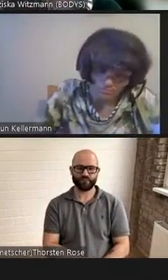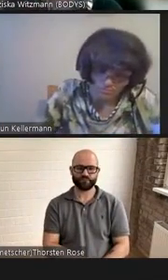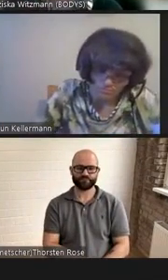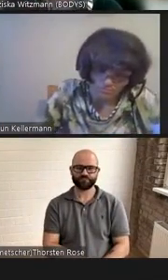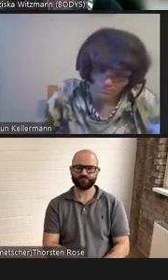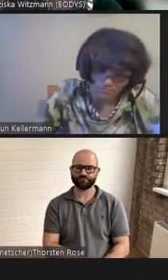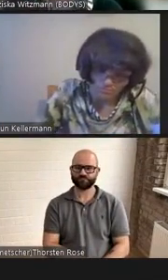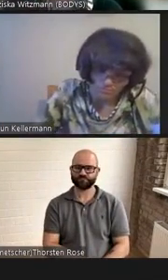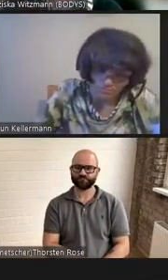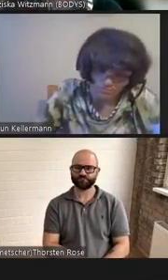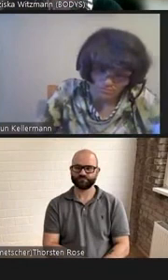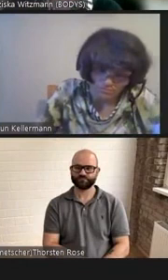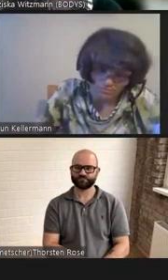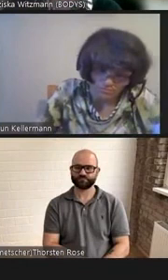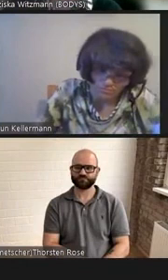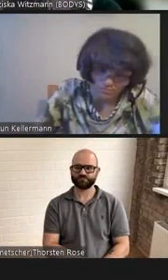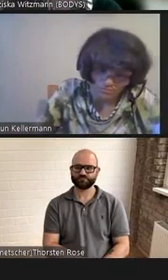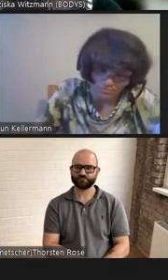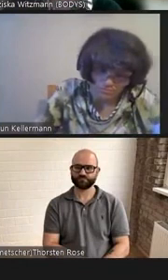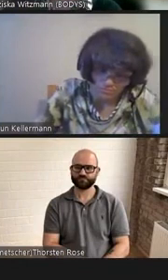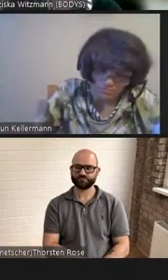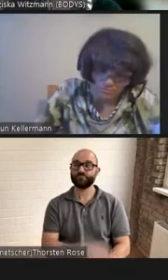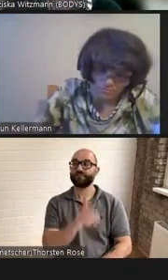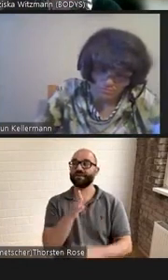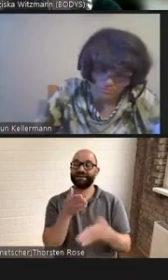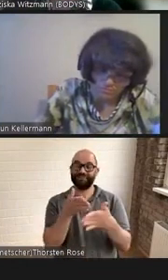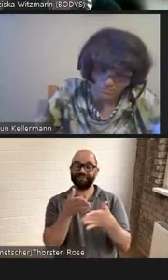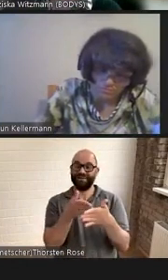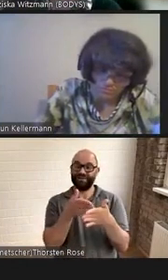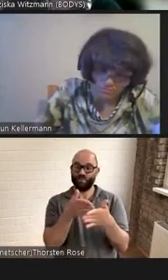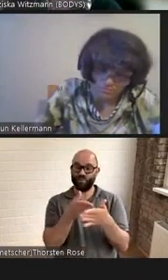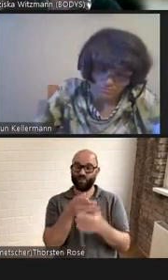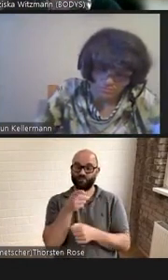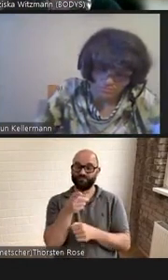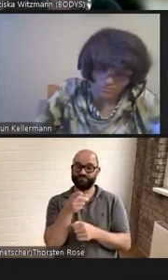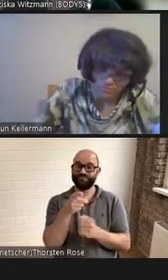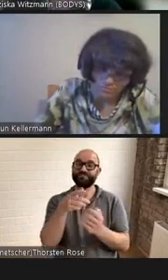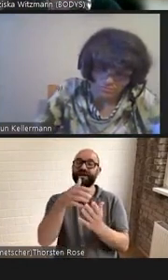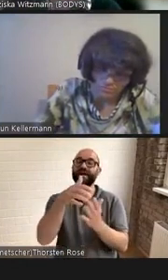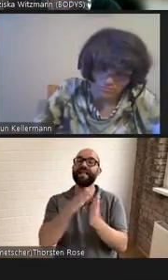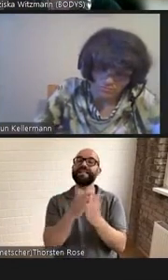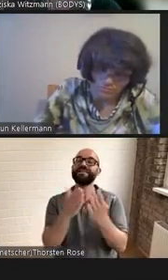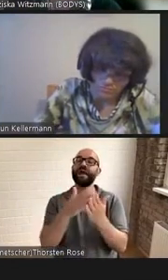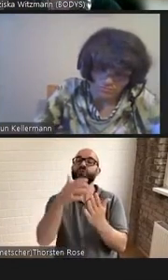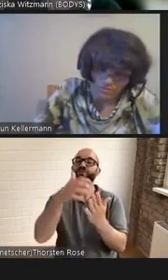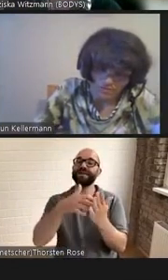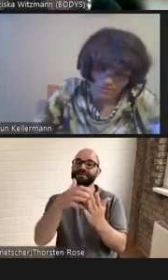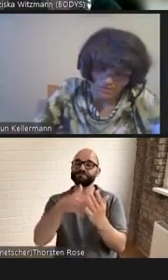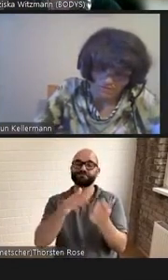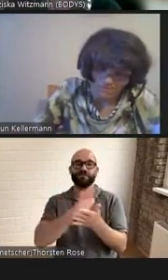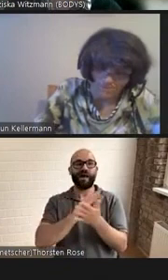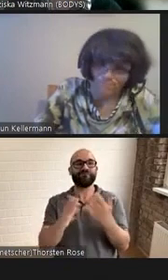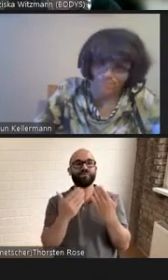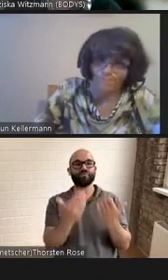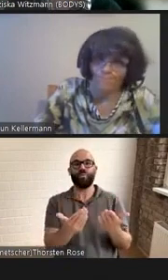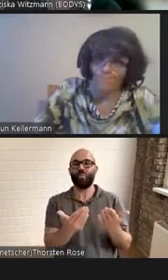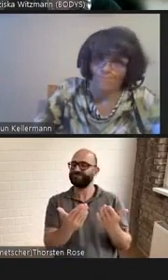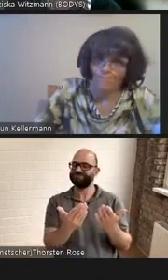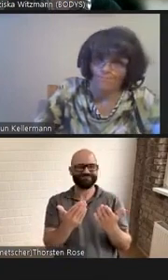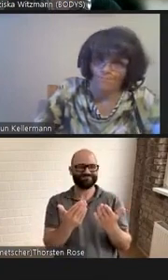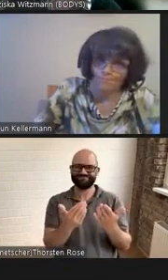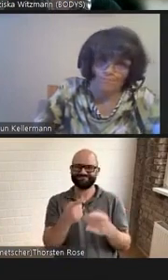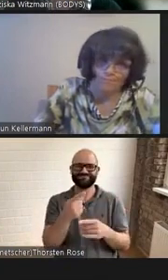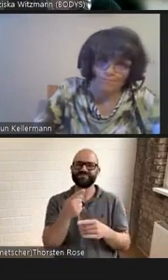kommt in literarischen Texten selten alleine daher. Sie kommt oft